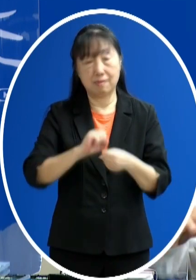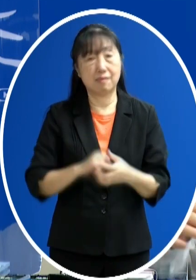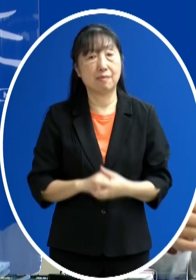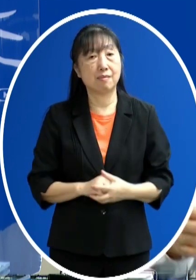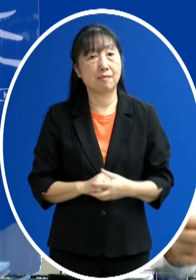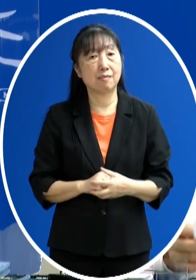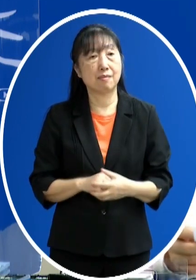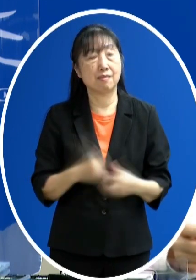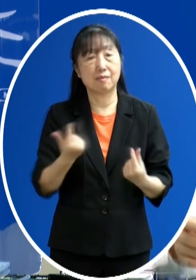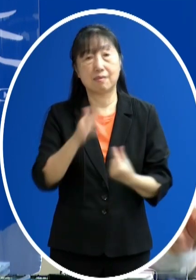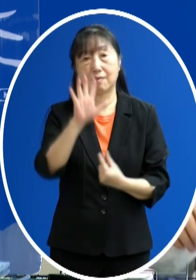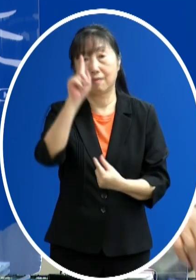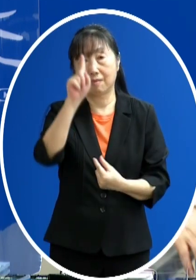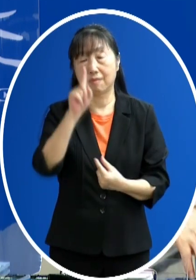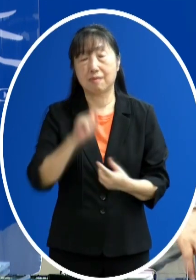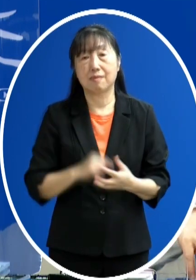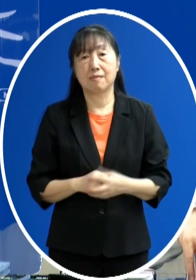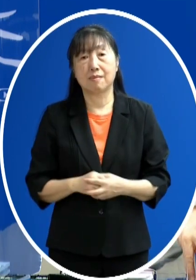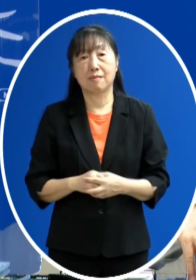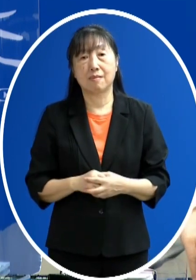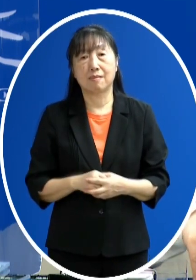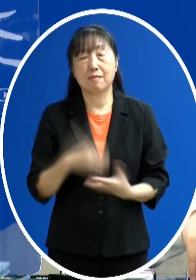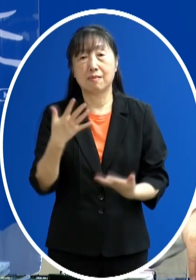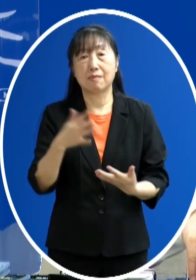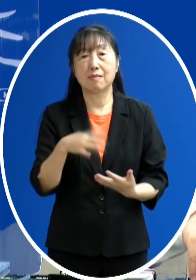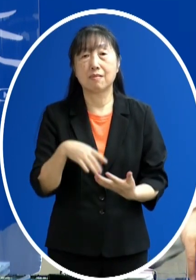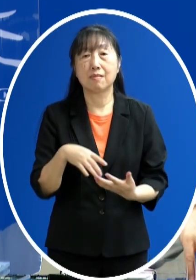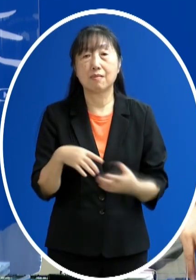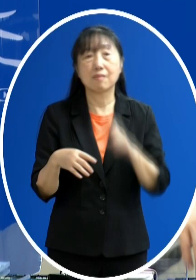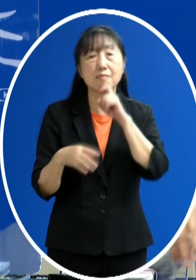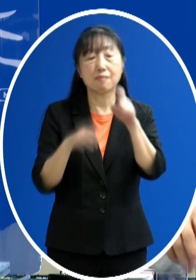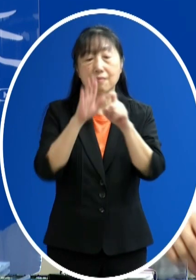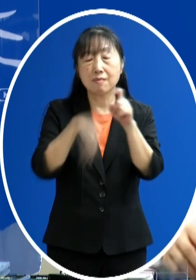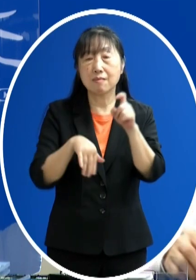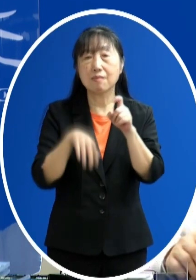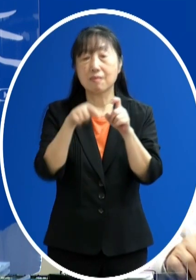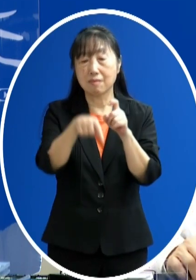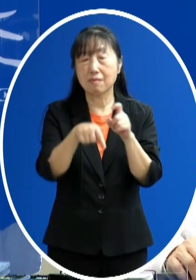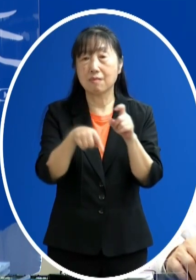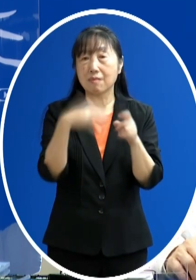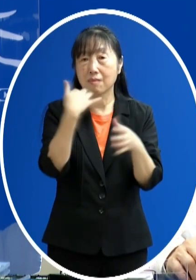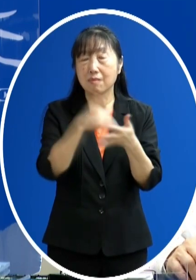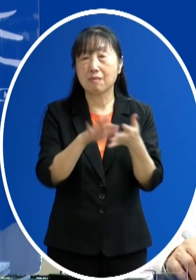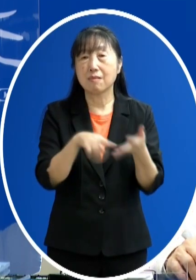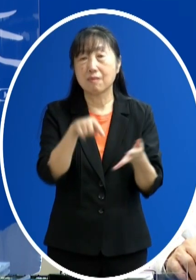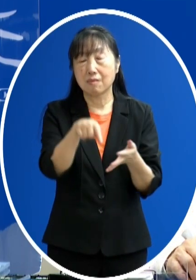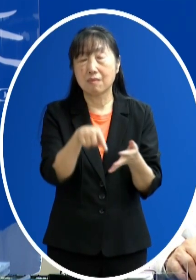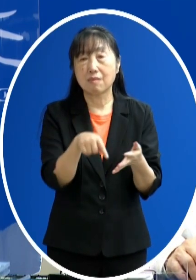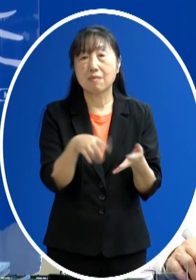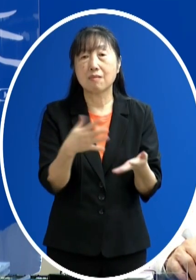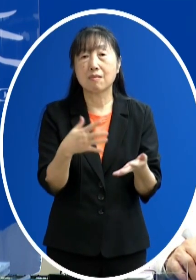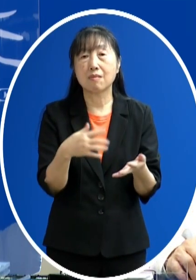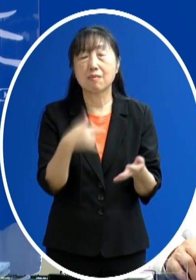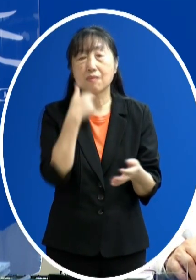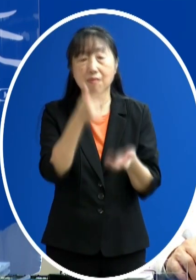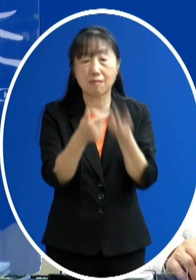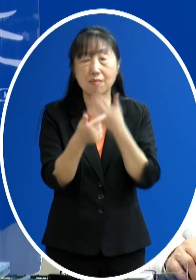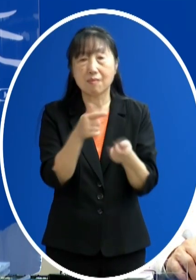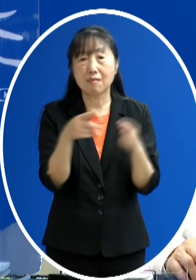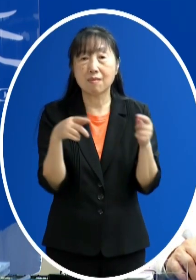這個就是有一位是這個大概小於10歲 那這個是屬於學齡前的一位男童